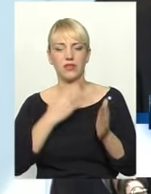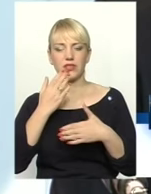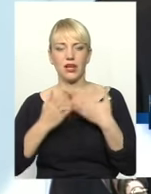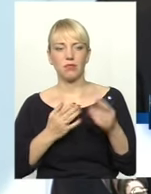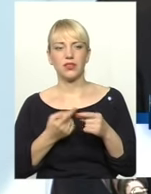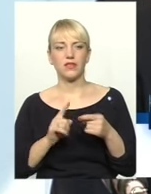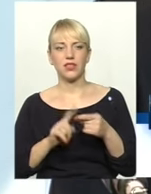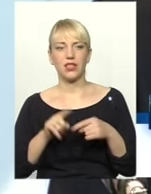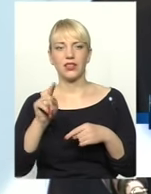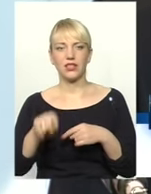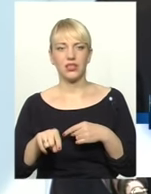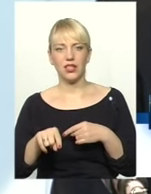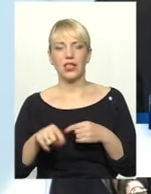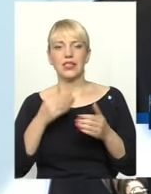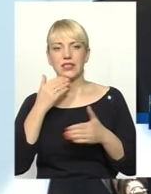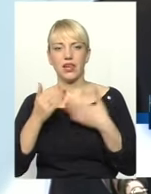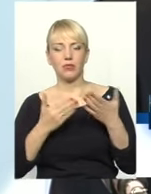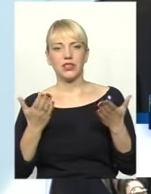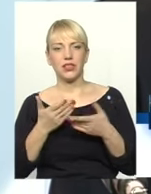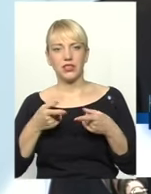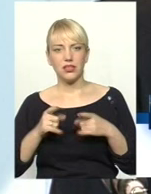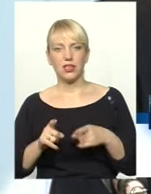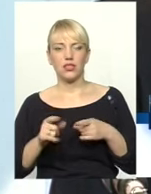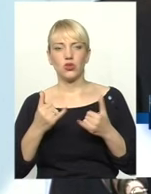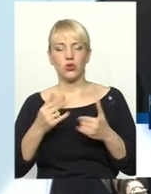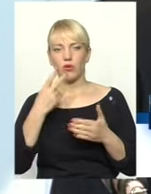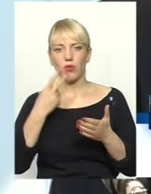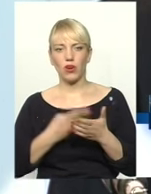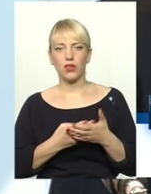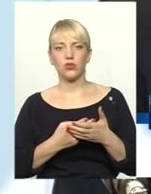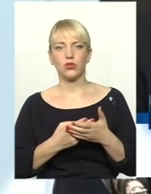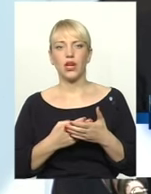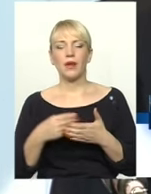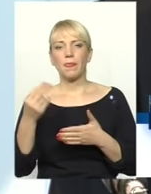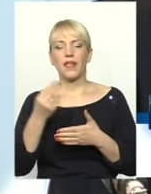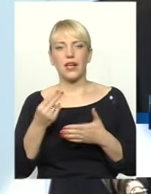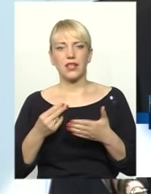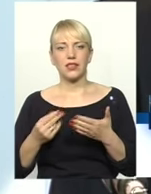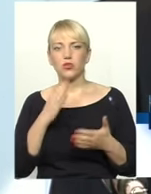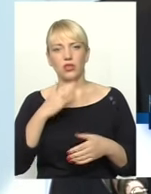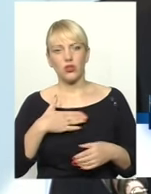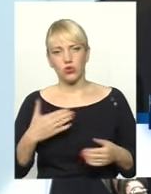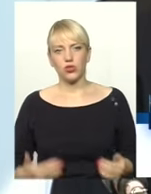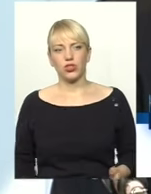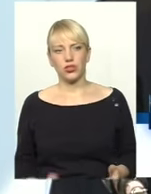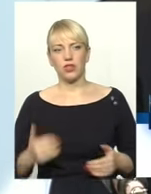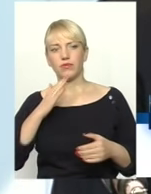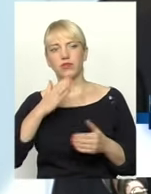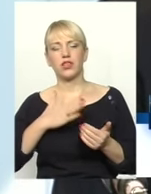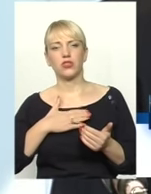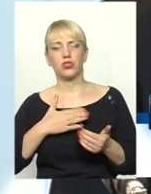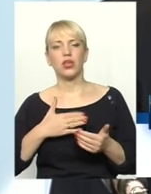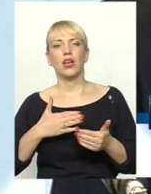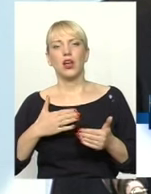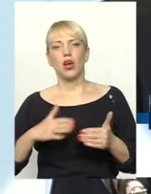-таки ті запити, які дійсно сьогодні показують картину нашого життя, нашої громади,